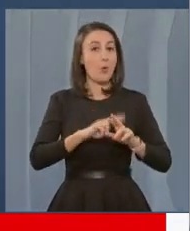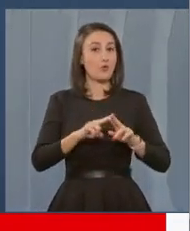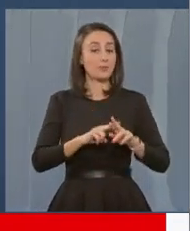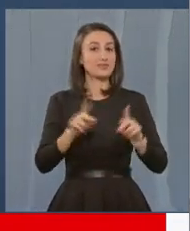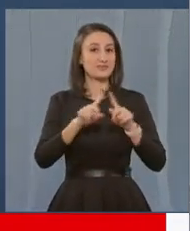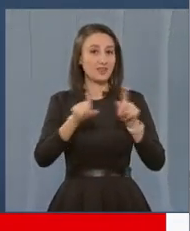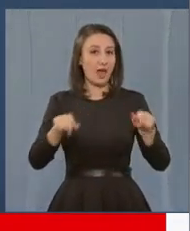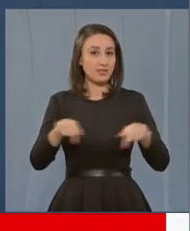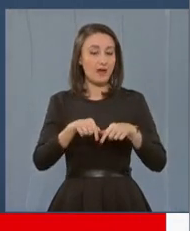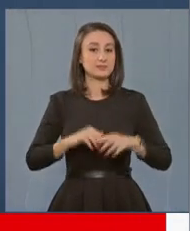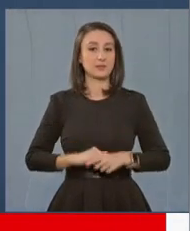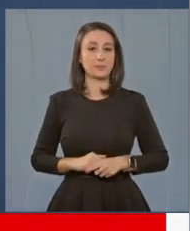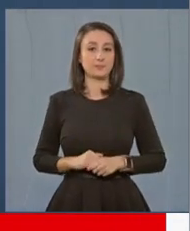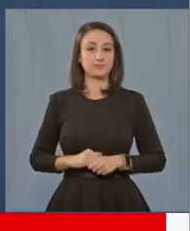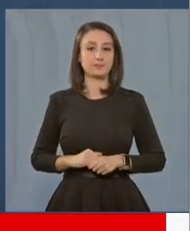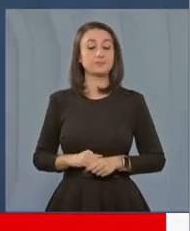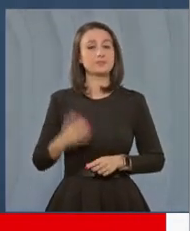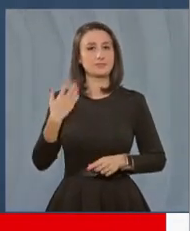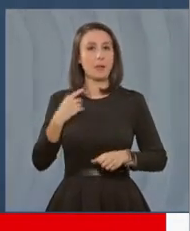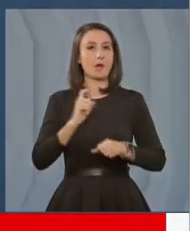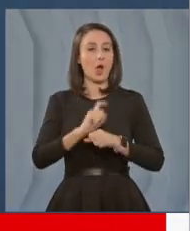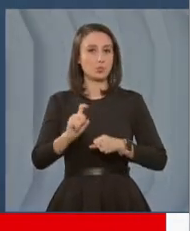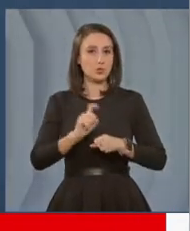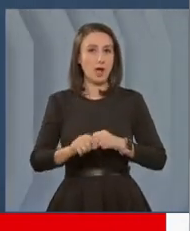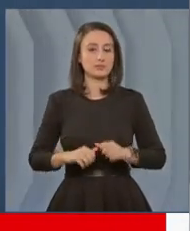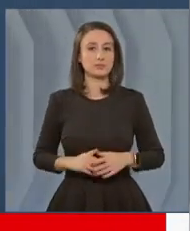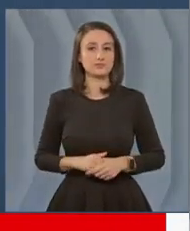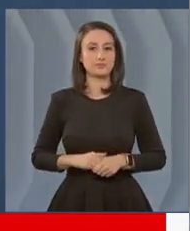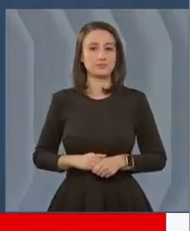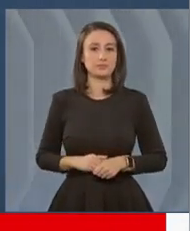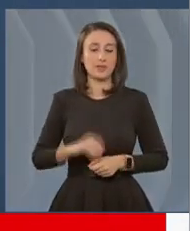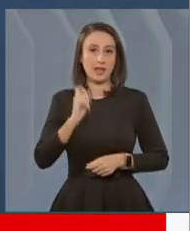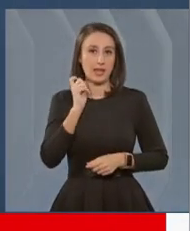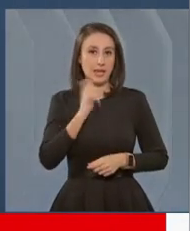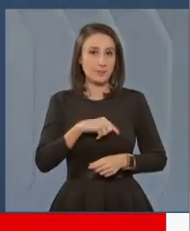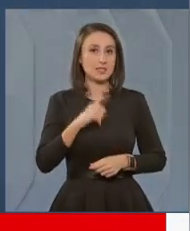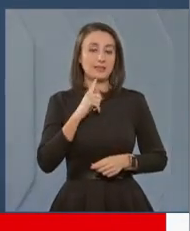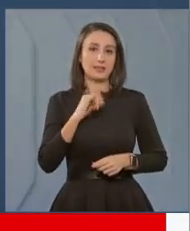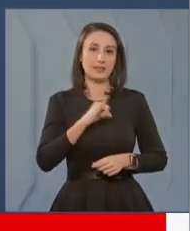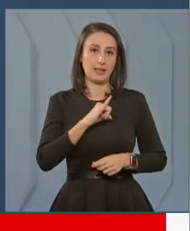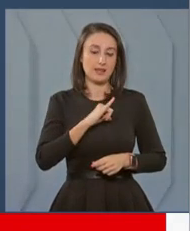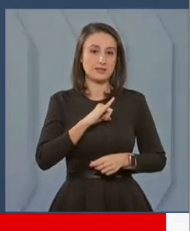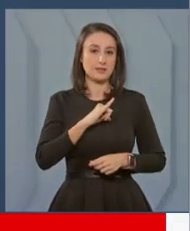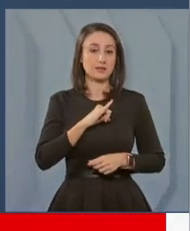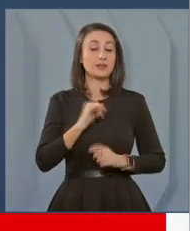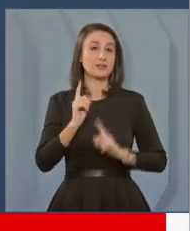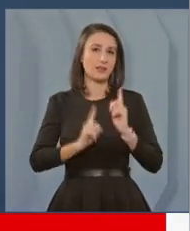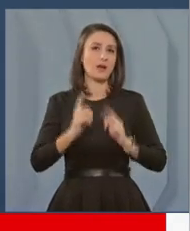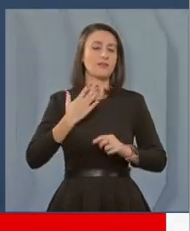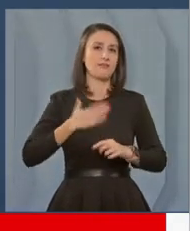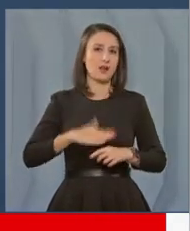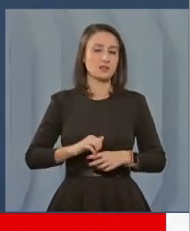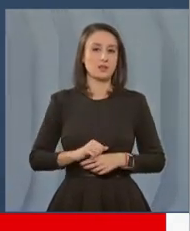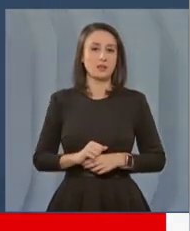tratatului de aderare. Am acuzat lipsa de interes sau, dacă vreți,